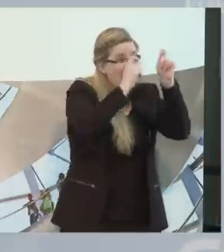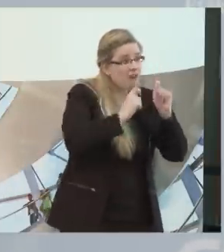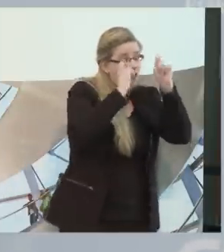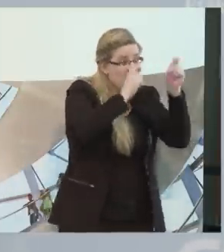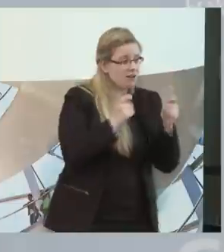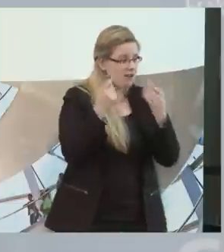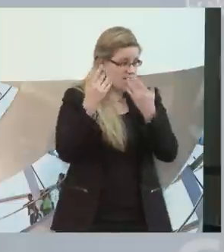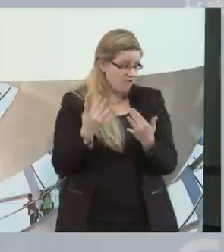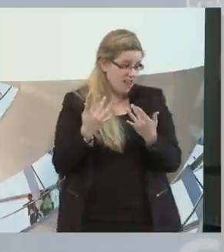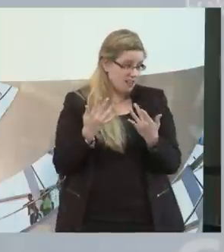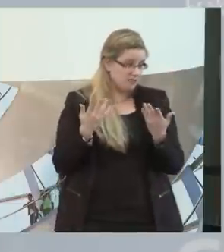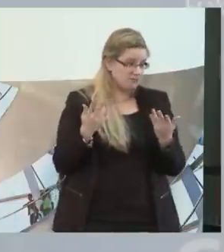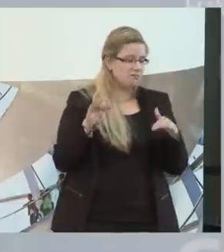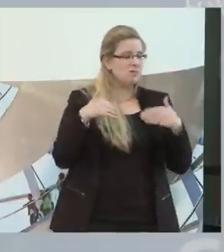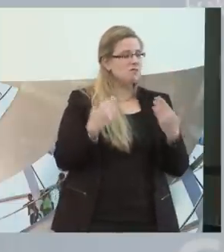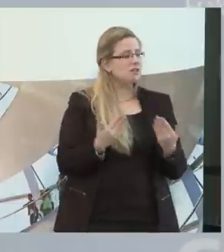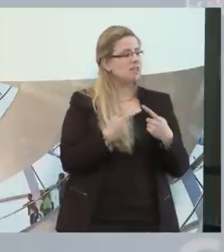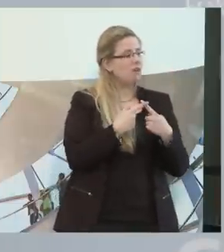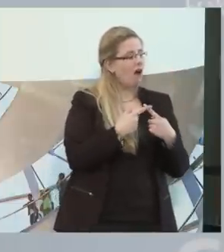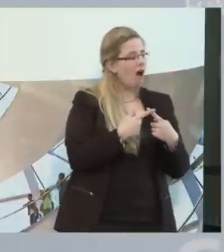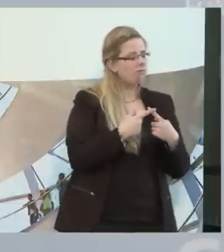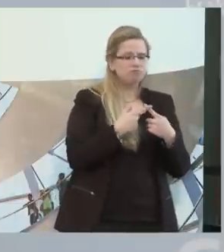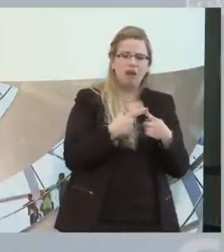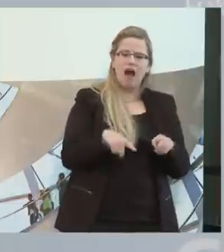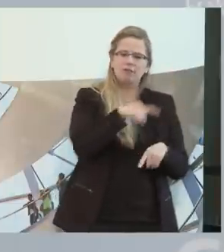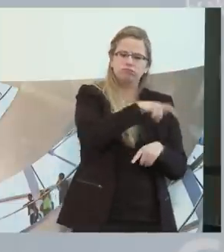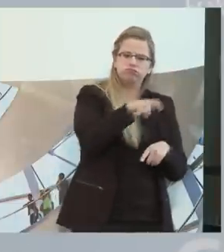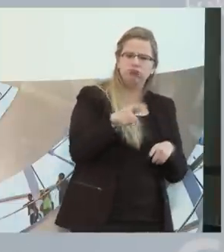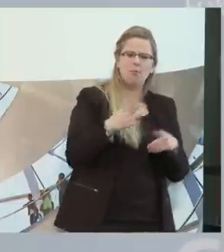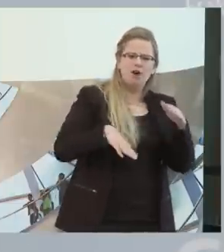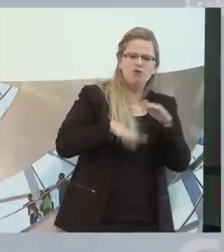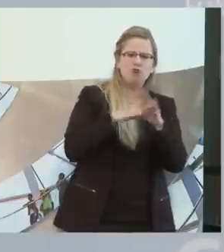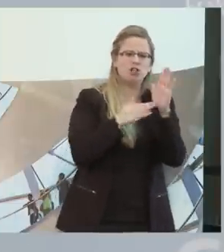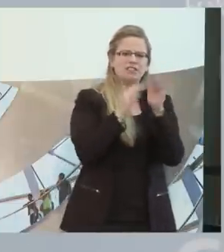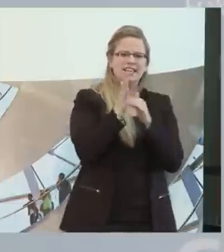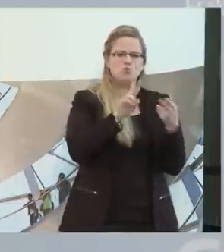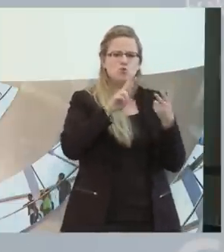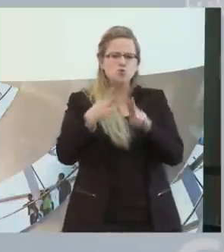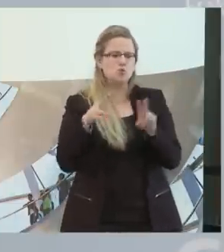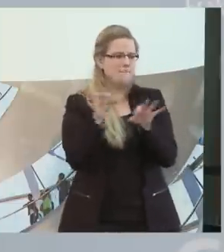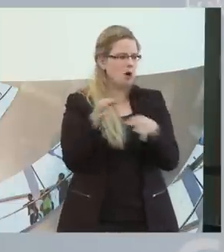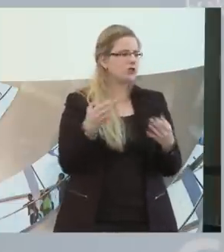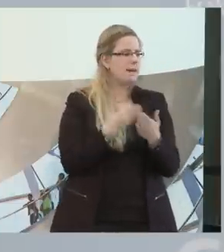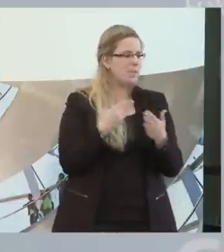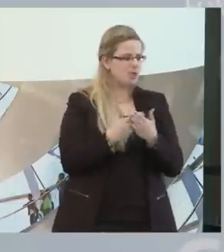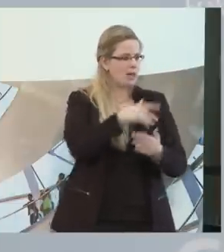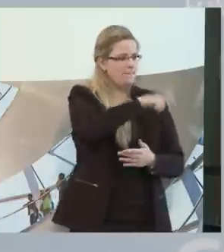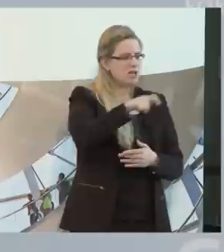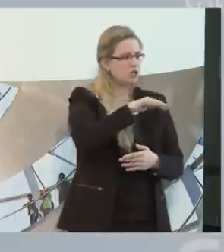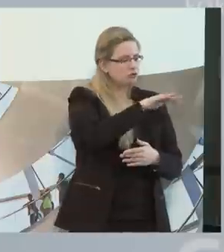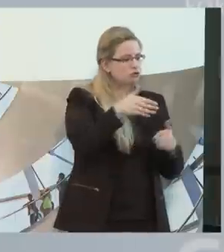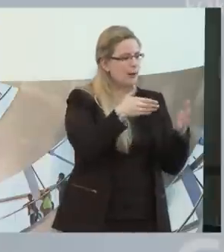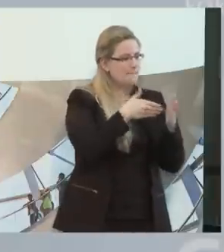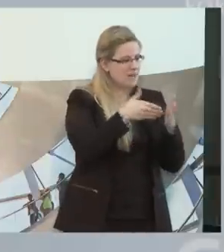Es gibt wieder andere Dinge, dafür muss man aber keinen ganzen Systemwechsel machen. Also wenn ich zum Beispiel die Frage angehen will, dürfen behinderte Menschen, der